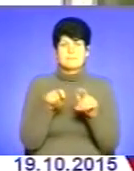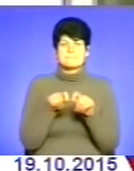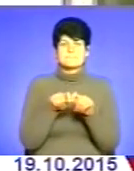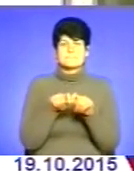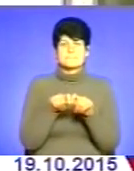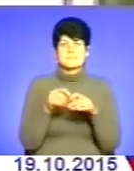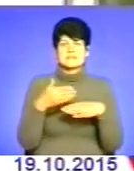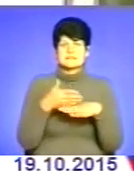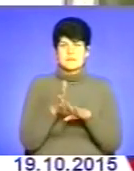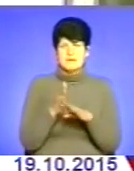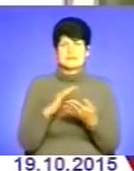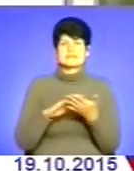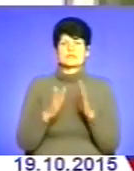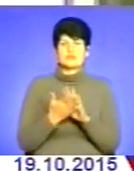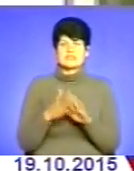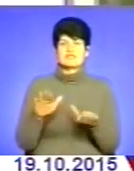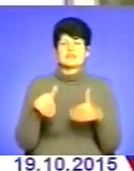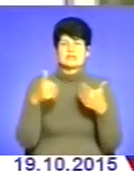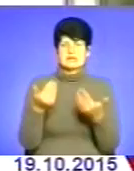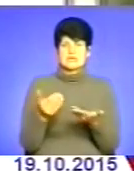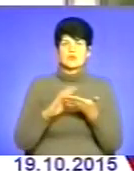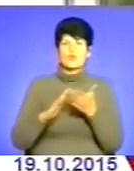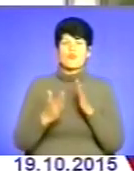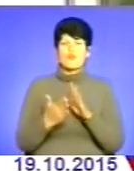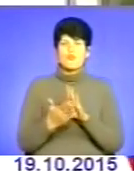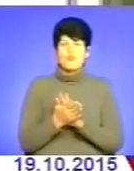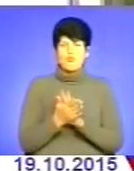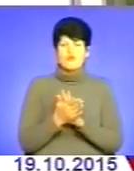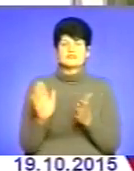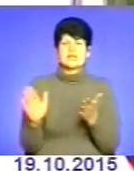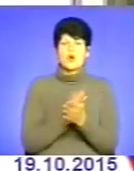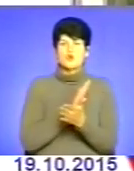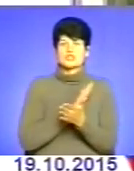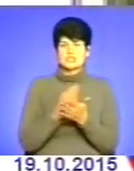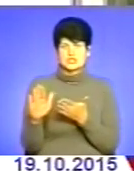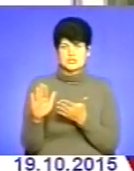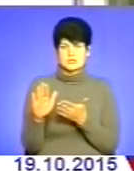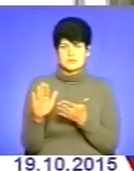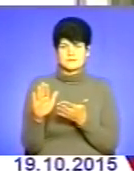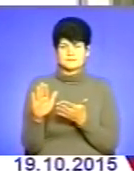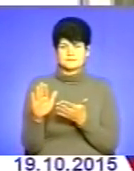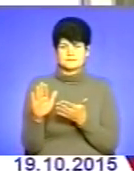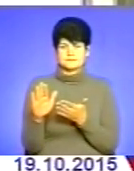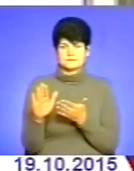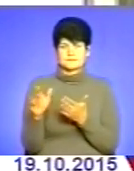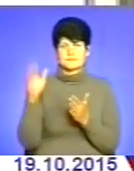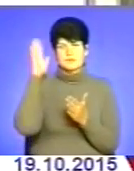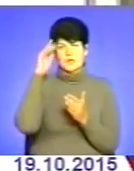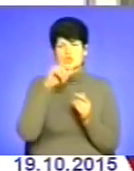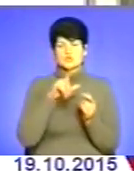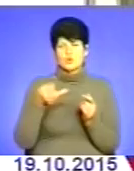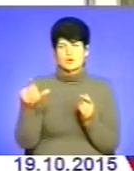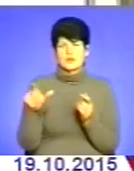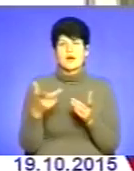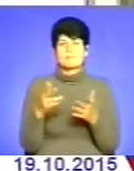ситуацію В наданні відповідних умов для очищення стоків А також стоїть